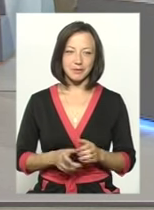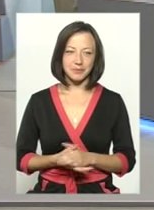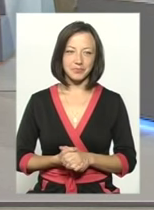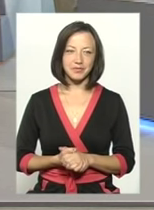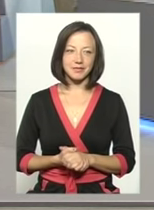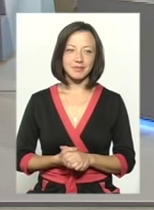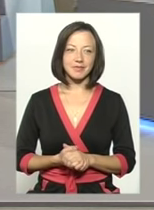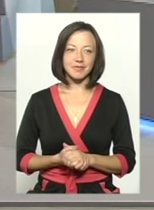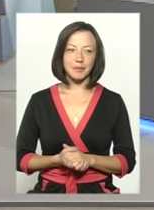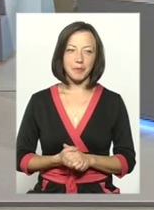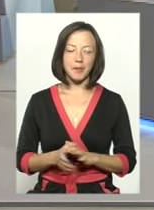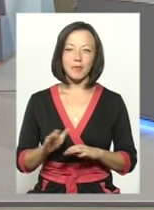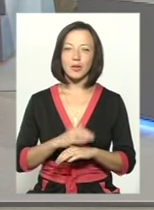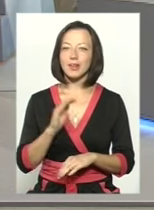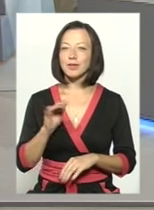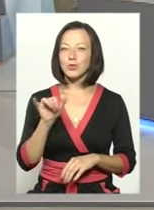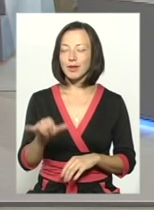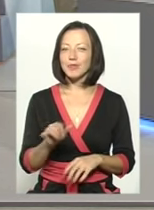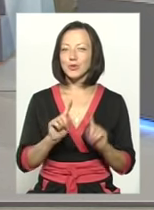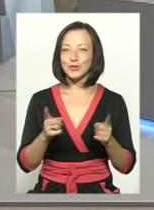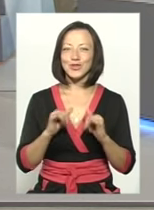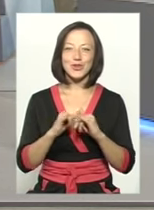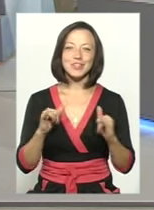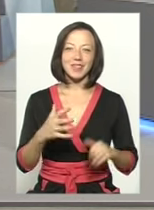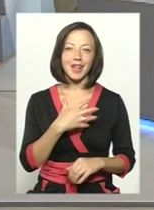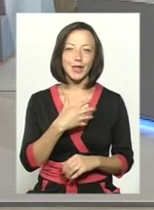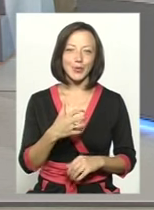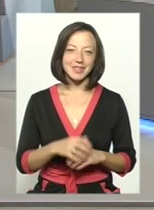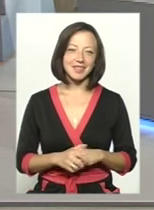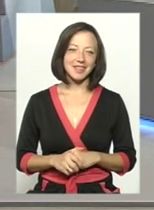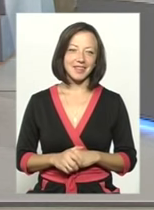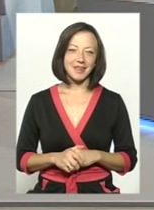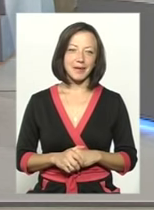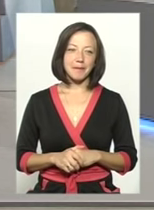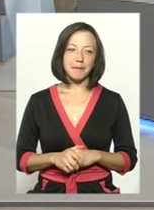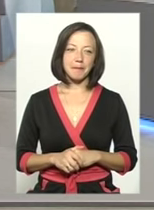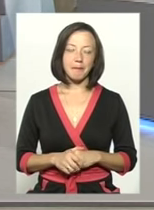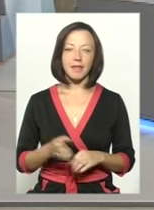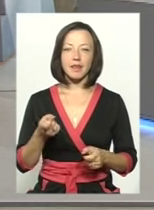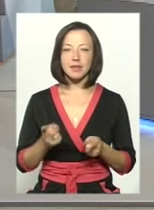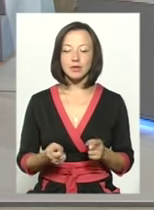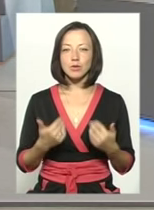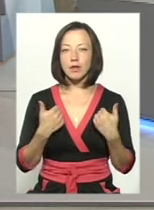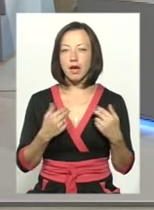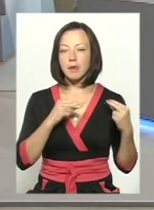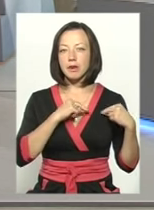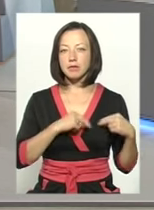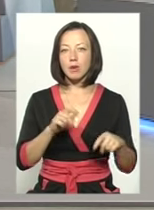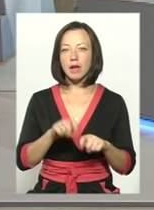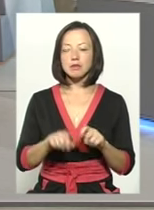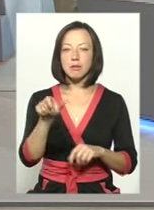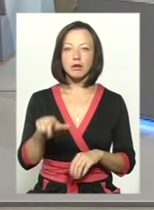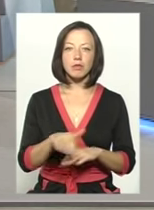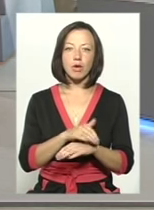Ну, молодець, тебе дуже розвинена інтуїція. Будь ласка, Каріна. Дійсно, я працюю експертом у